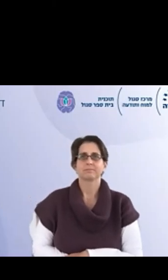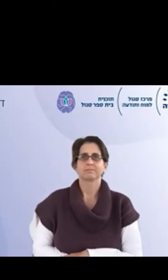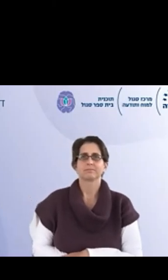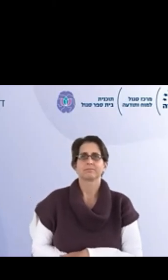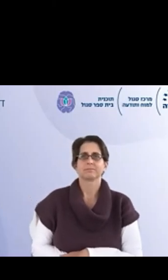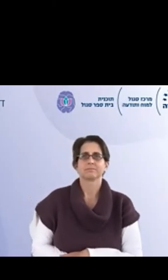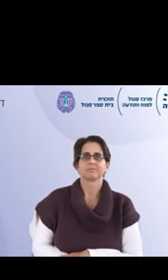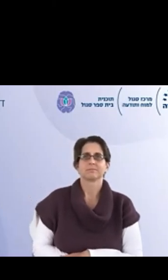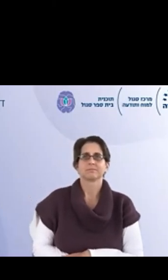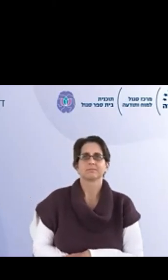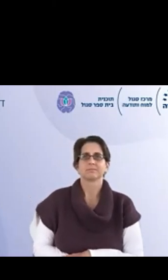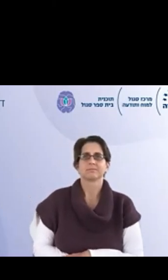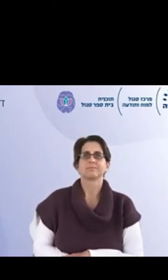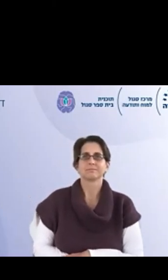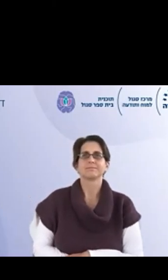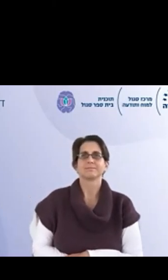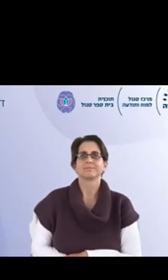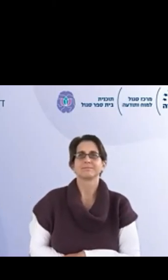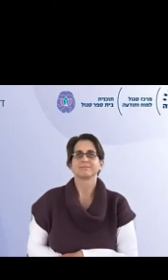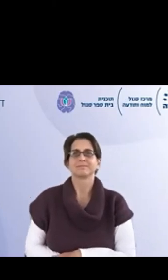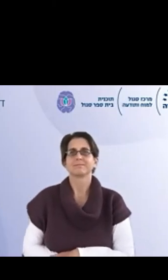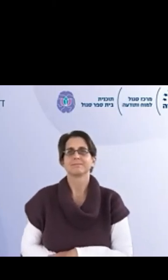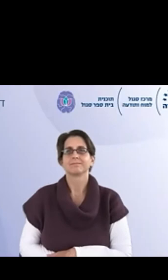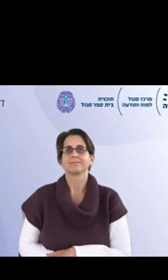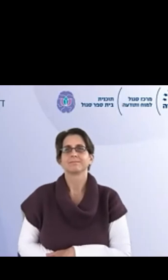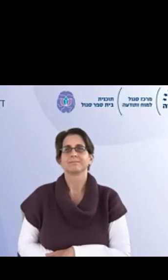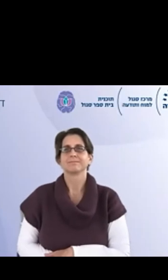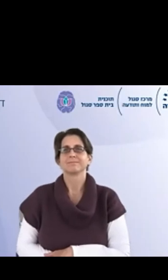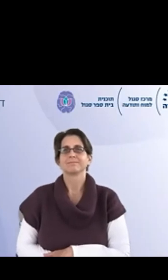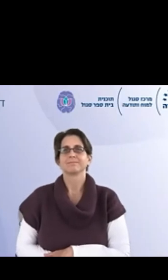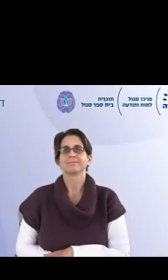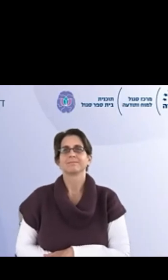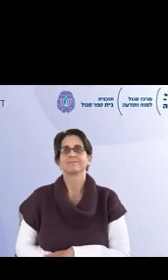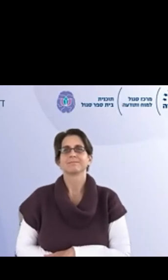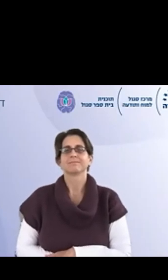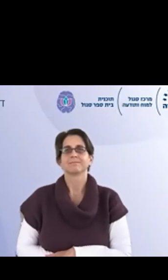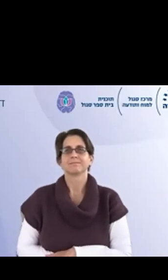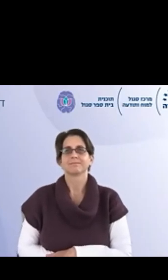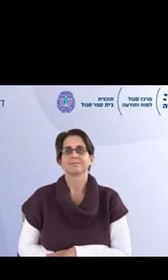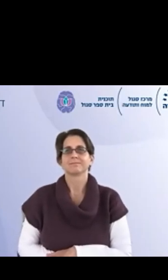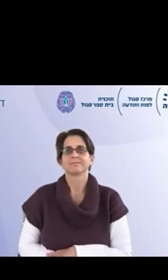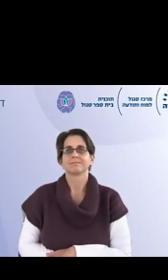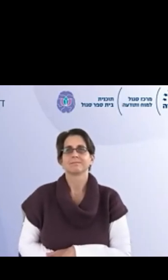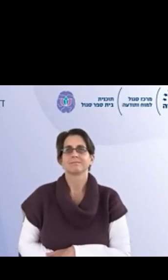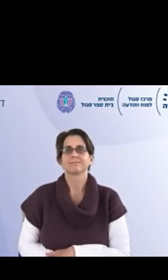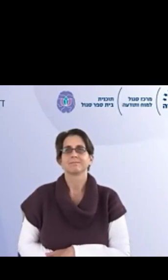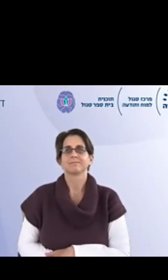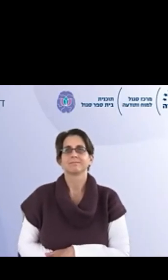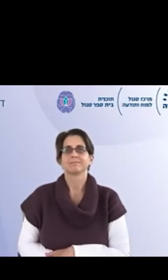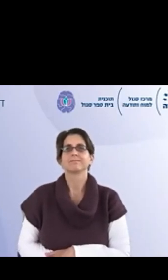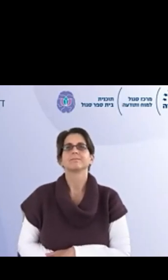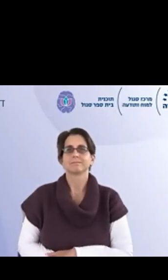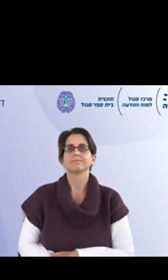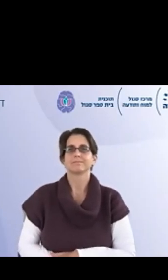שכל התלמידים רוצים להשיג מהאחוזים זה לא פשוט אז הם בתחרות מתמשכת אנחנו יודעים שאנחנו בתחרות אף פעם לא זהינו איזה